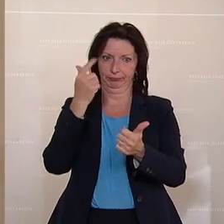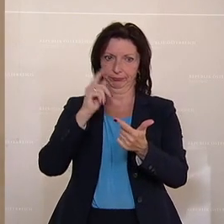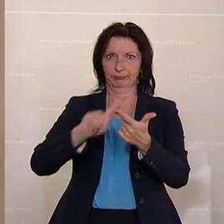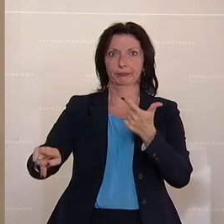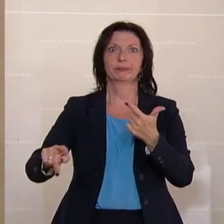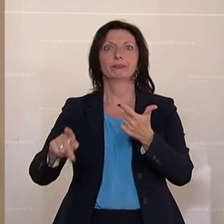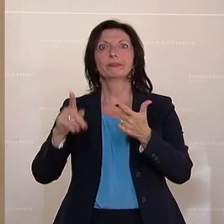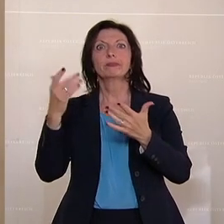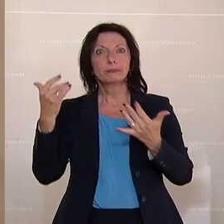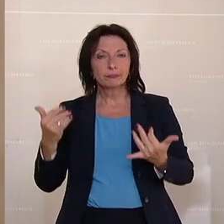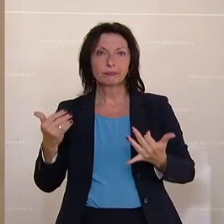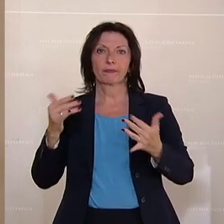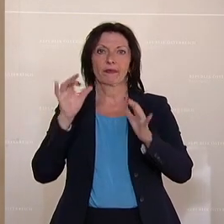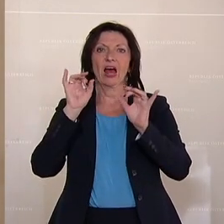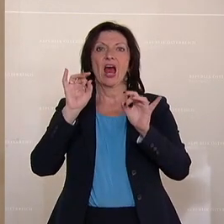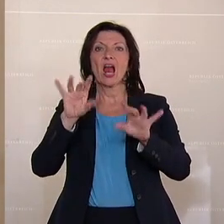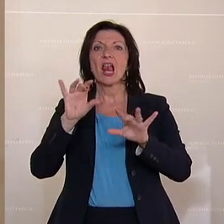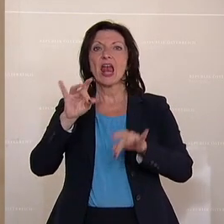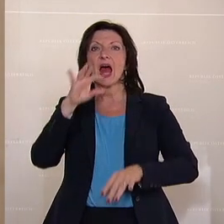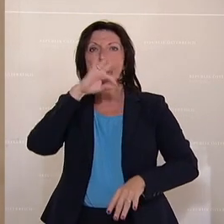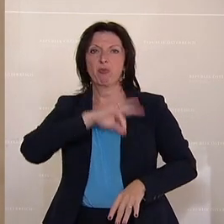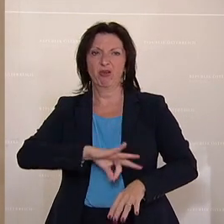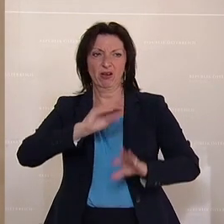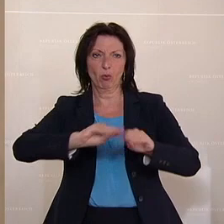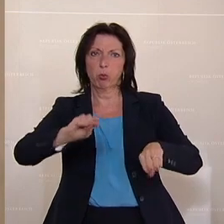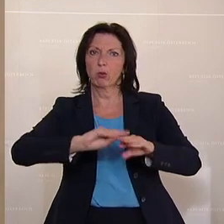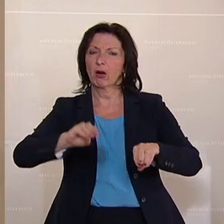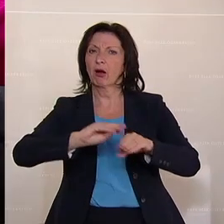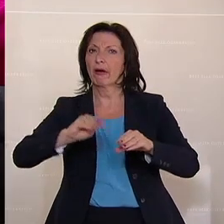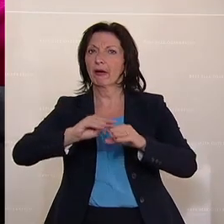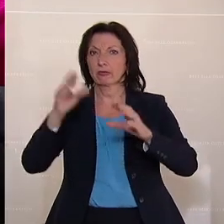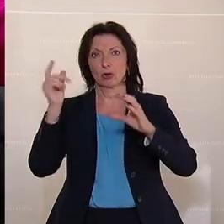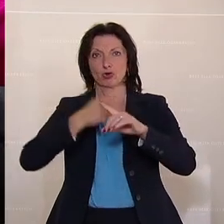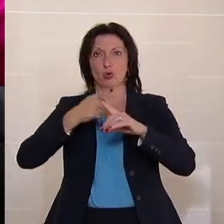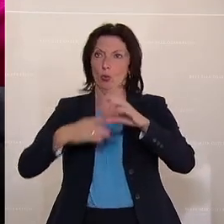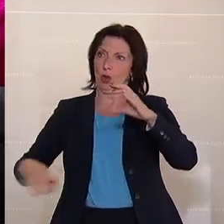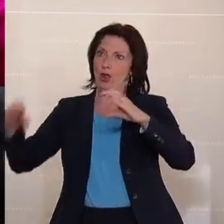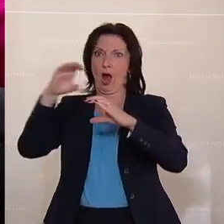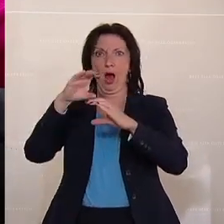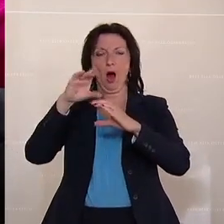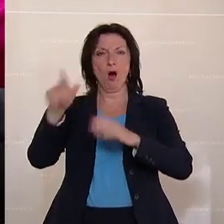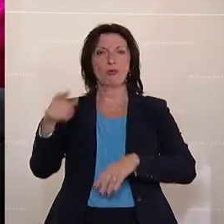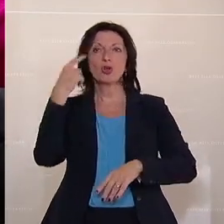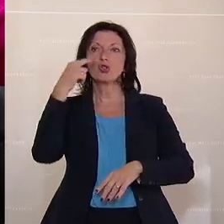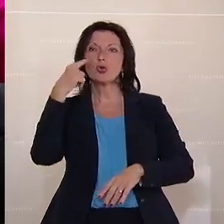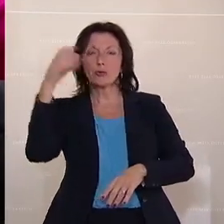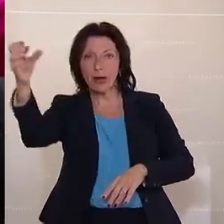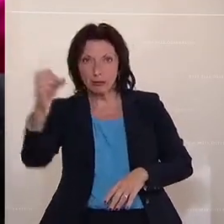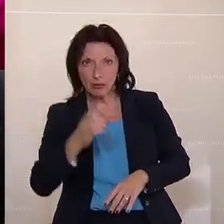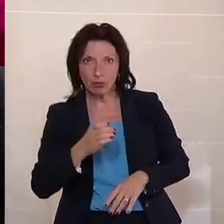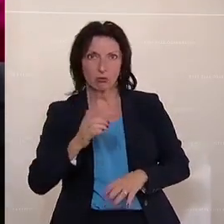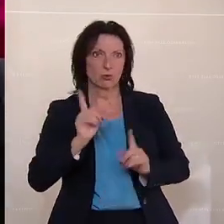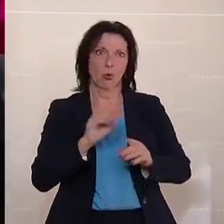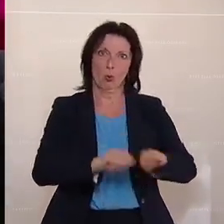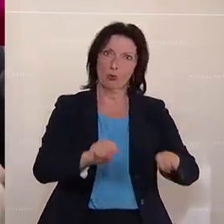mit der Aufstockung von Lehrverpflichtungen, sie retten sich dadurch, dass die Studenten heranziehen für den